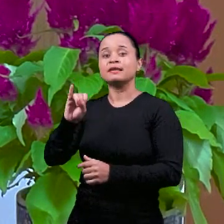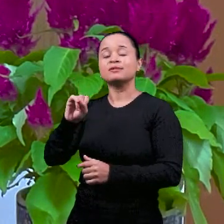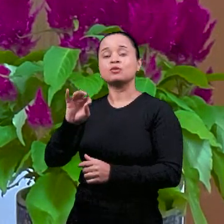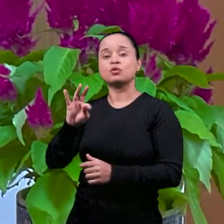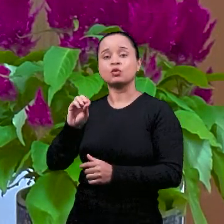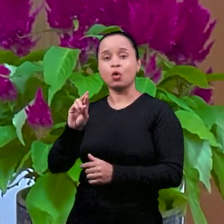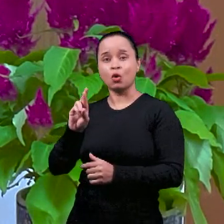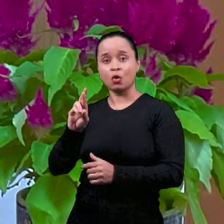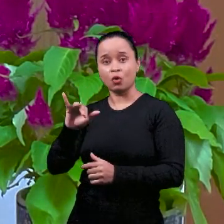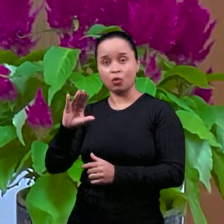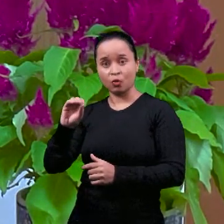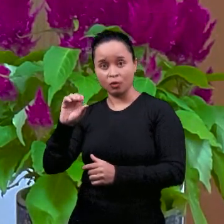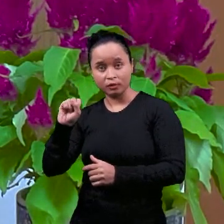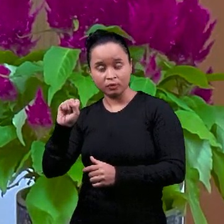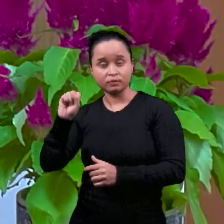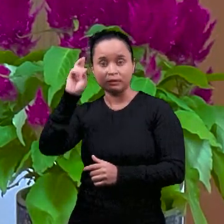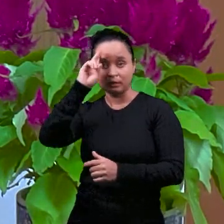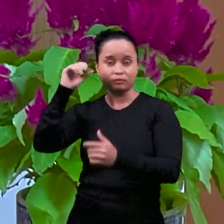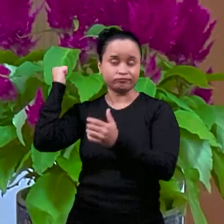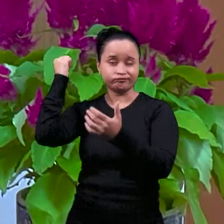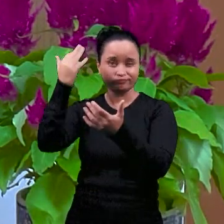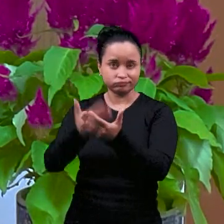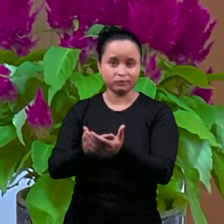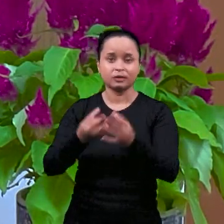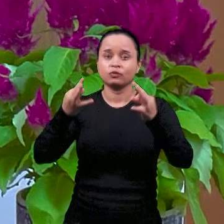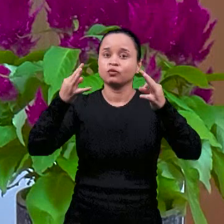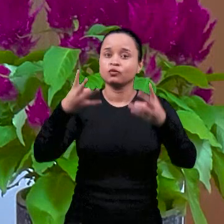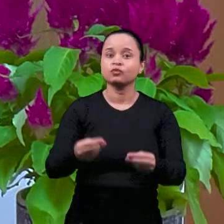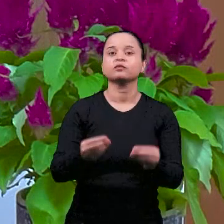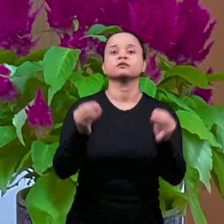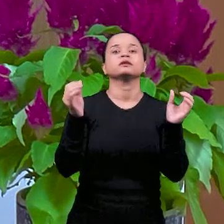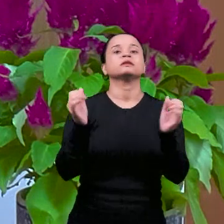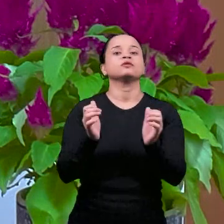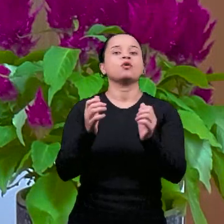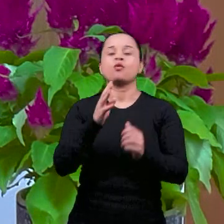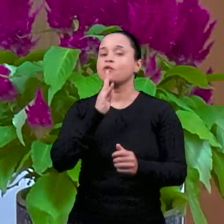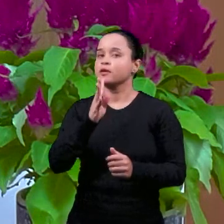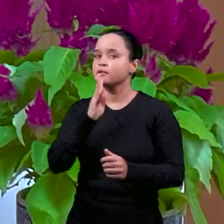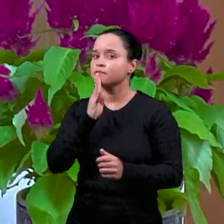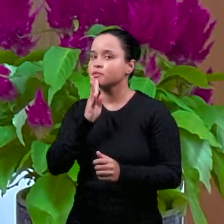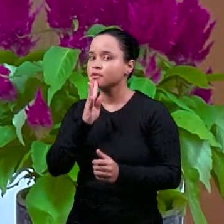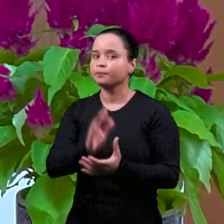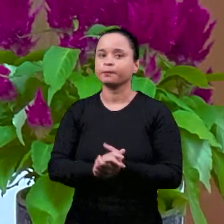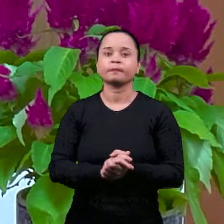господствовали, и где все они знали…